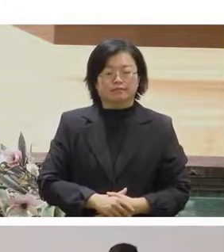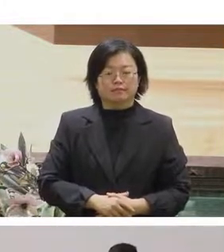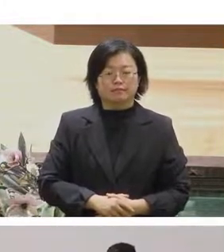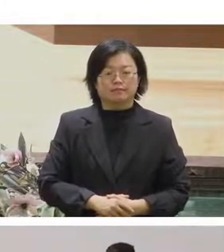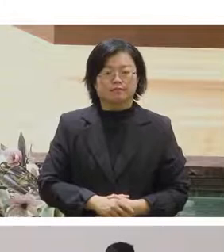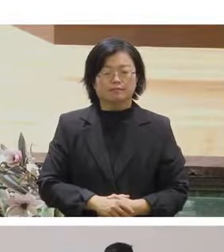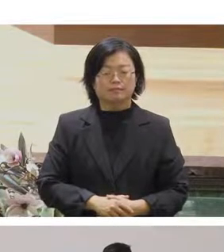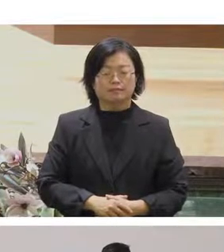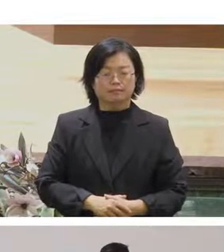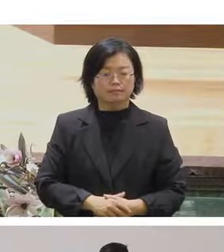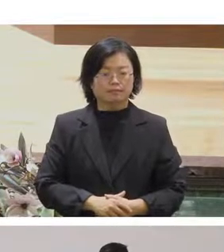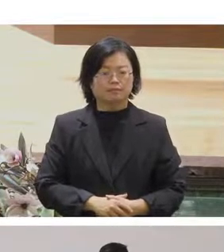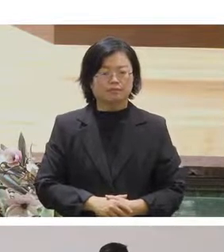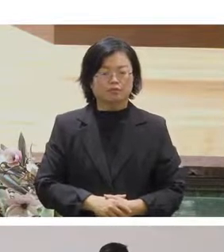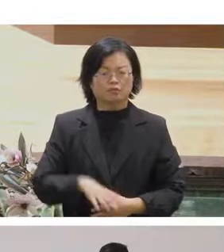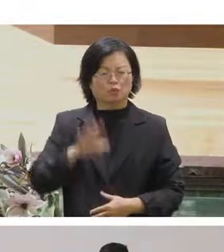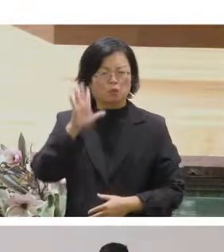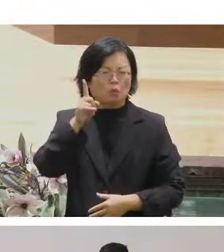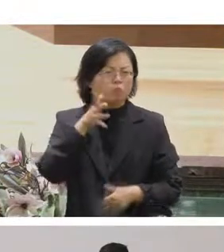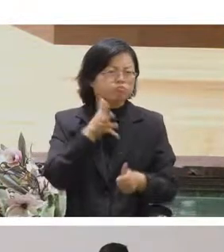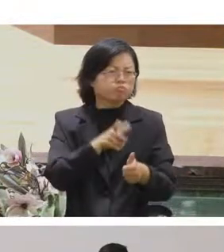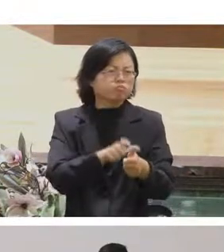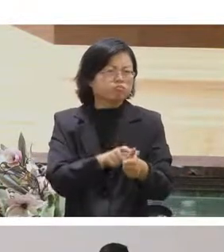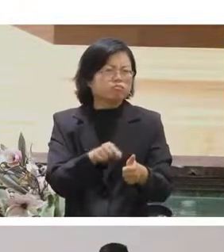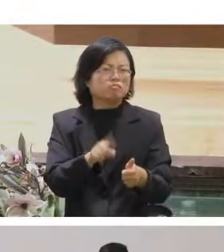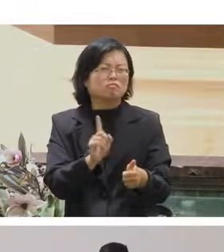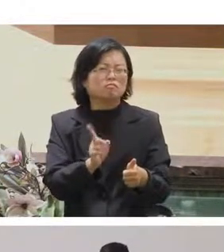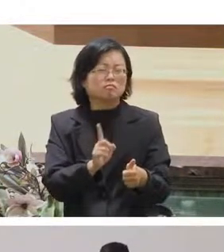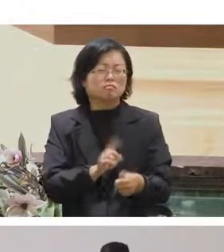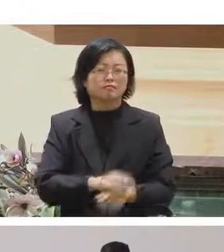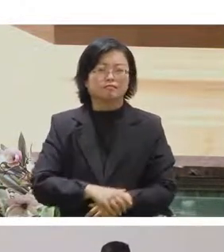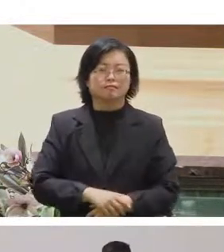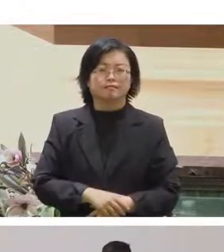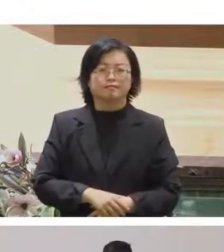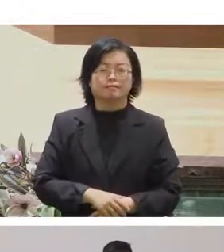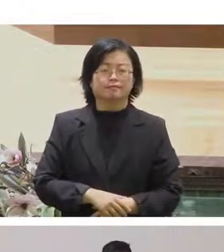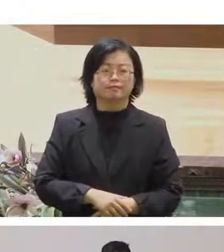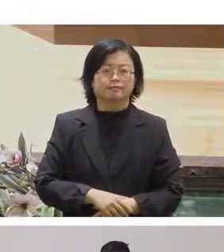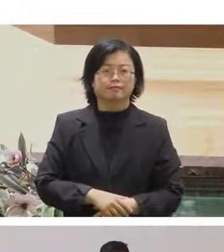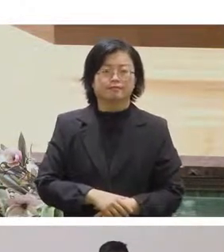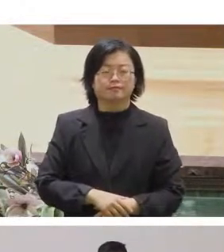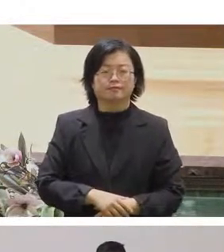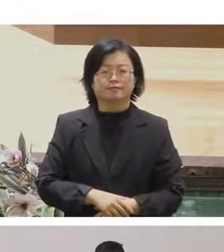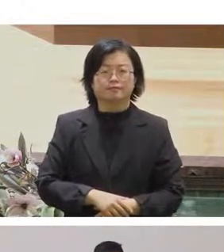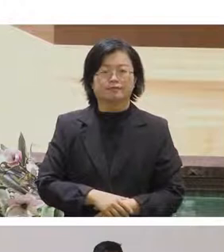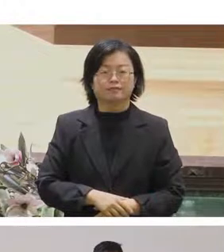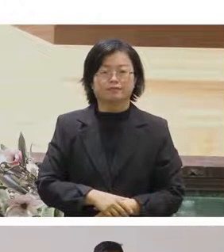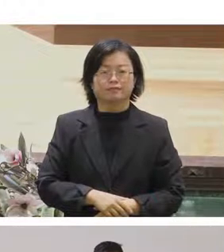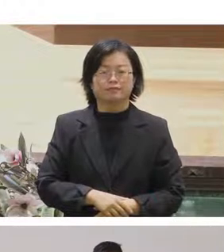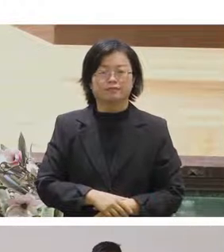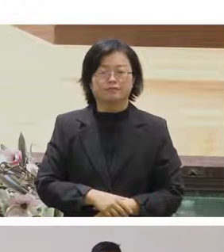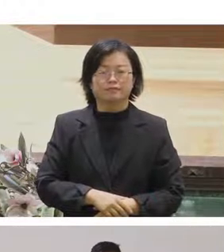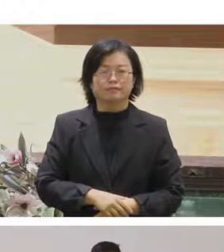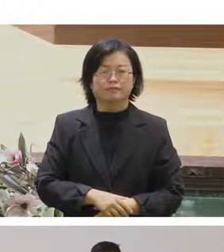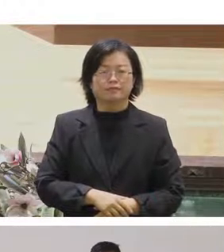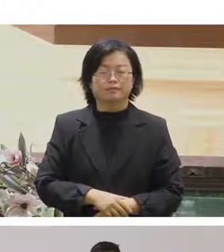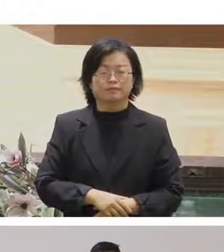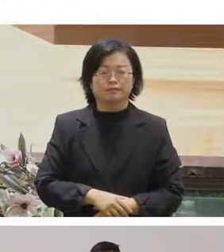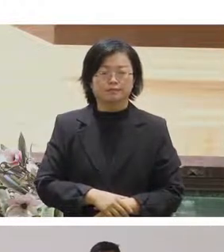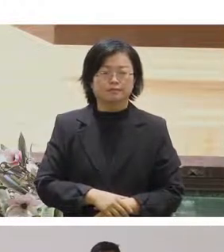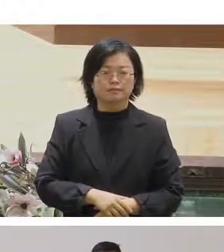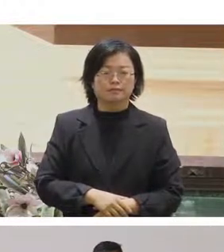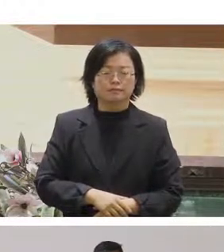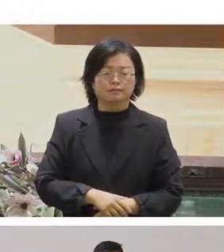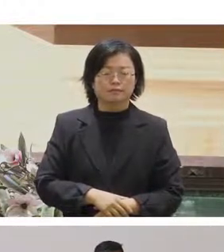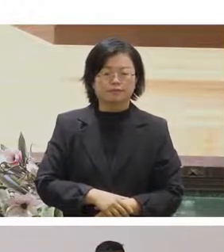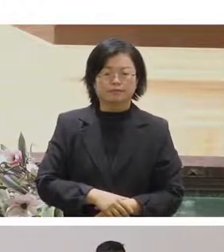然後所以有一個問題會是說就是現場舊松就是剛剛提到的就是很多部分其實都是開源軟體的